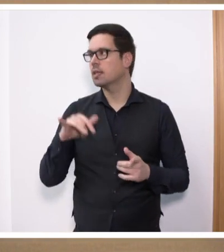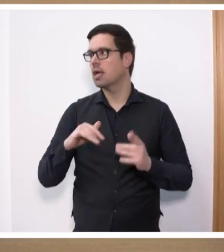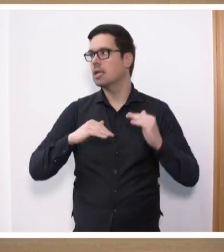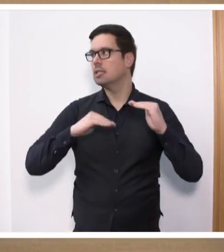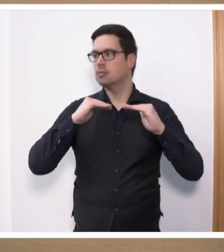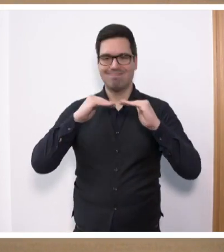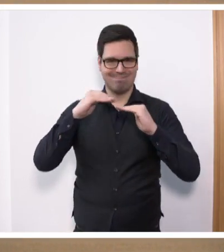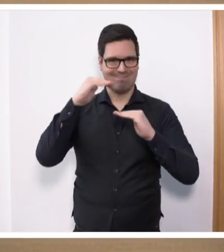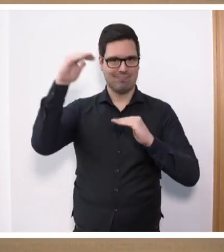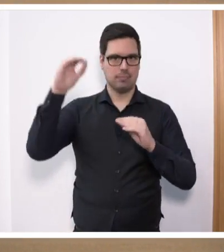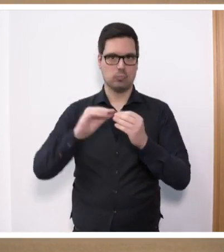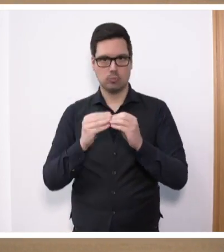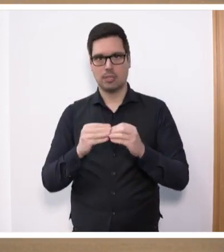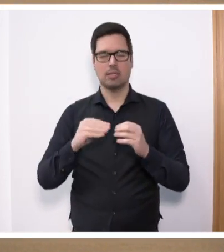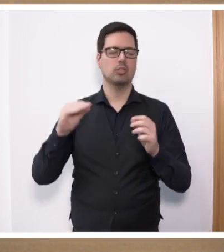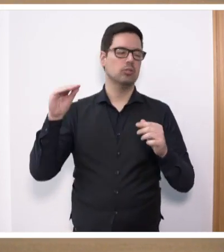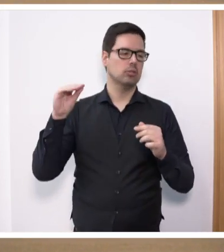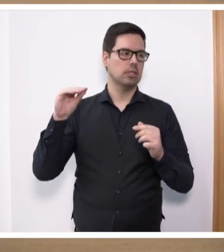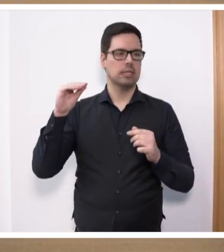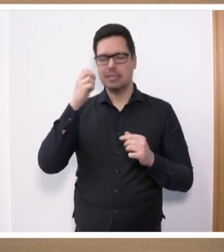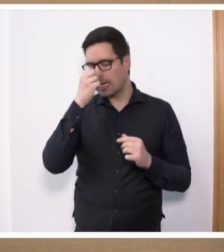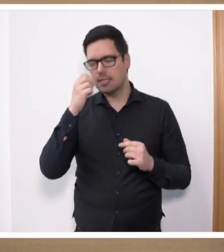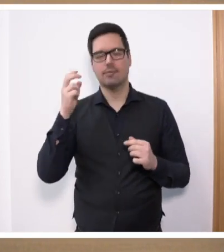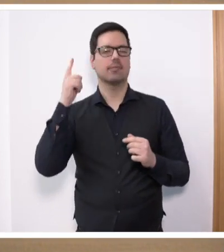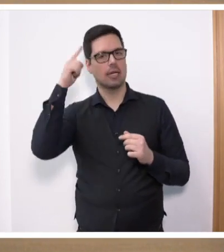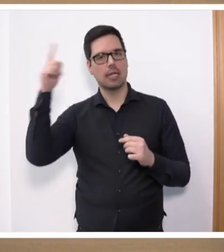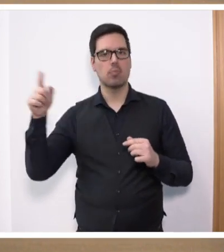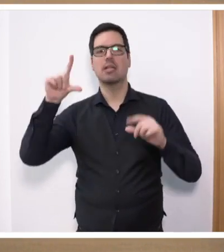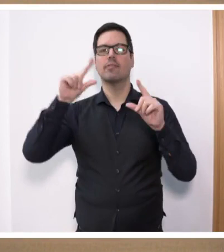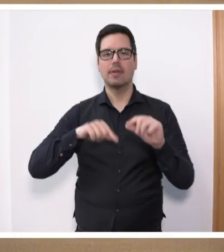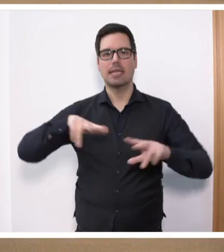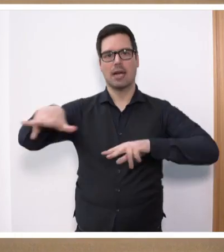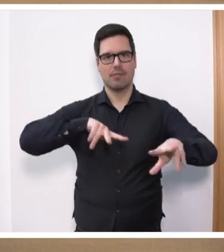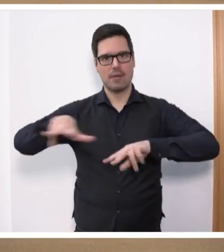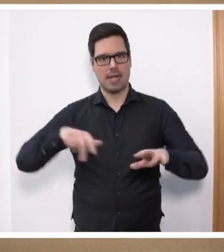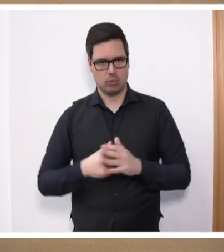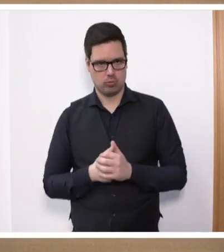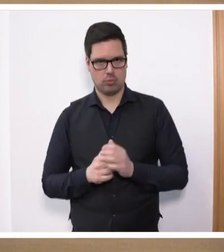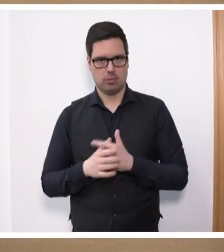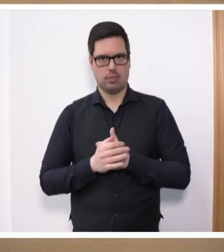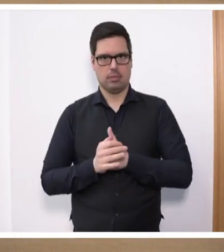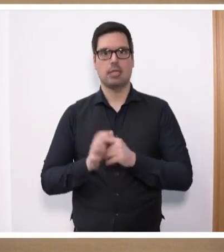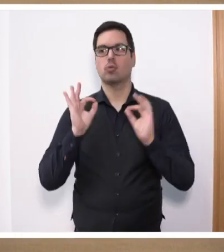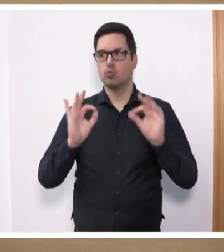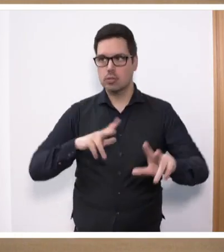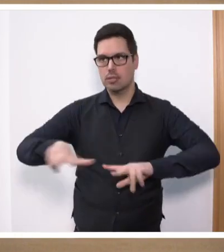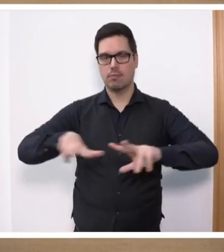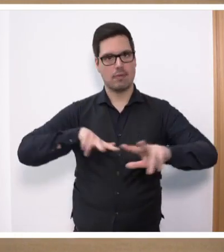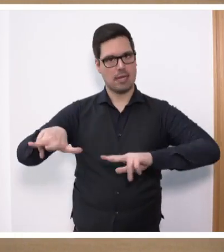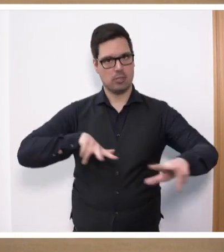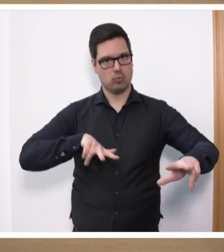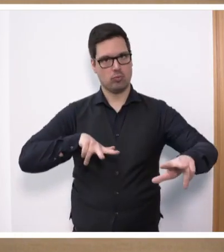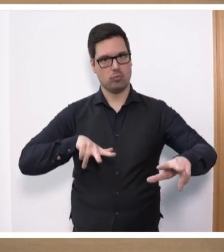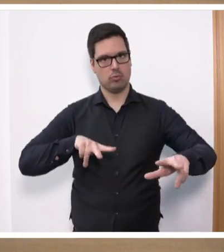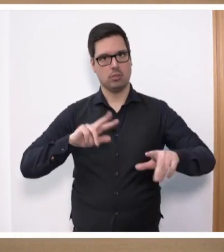ist es bestenfalls blauäugig zu glauben, mit weniger Verwaltung auskommen zu können. Eine gute Verwaltung ist nicht etwa, wie